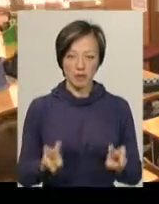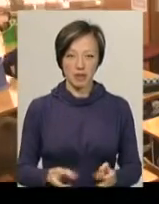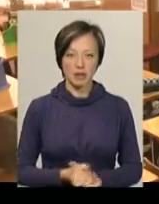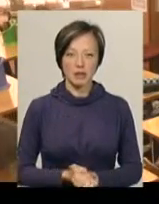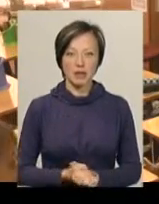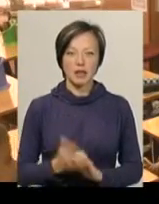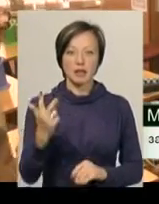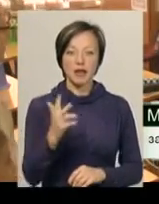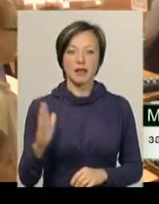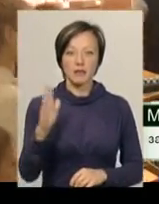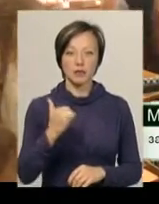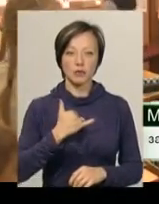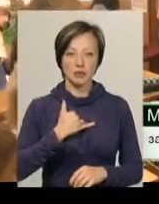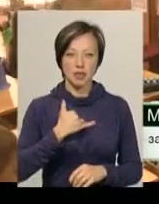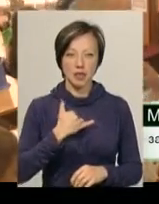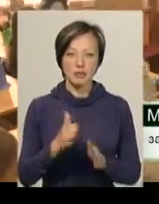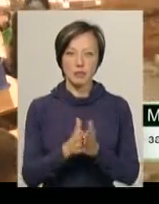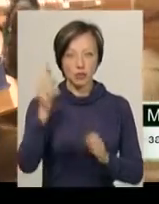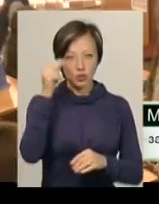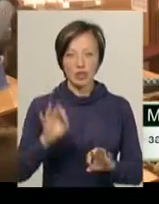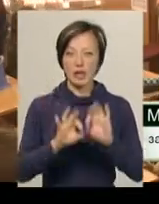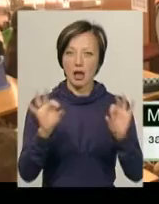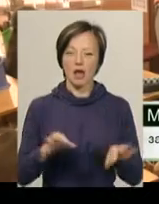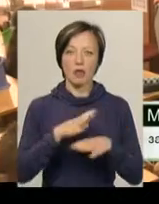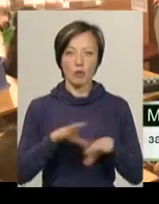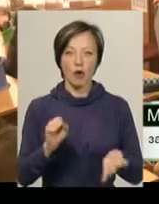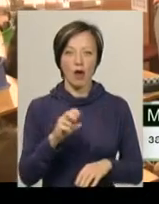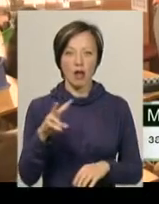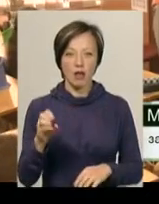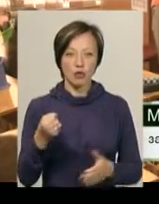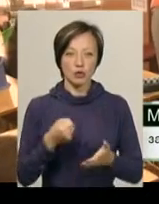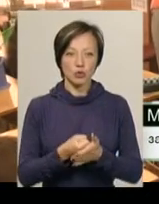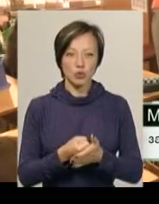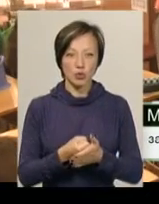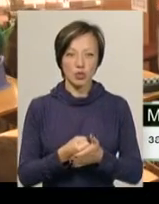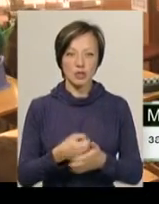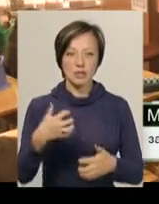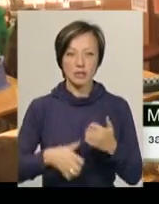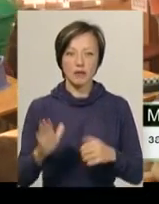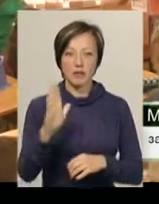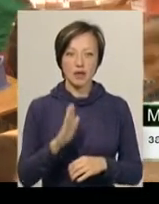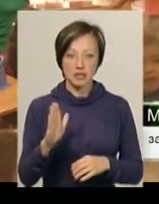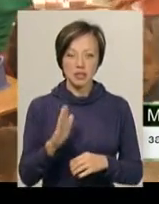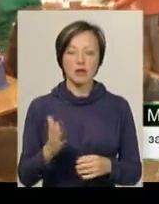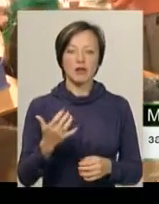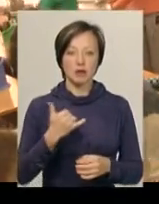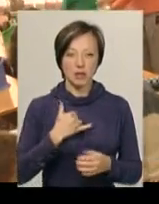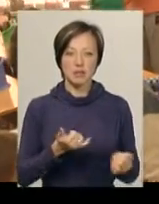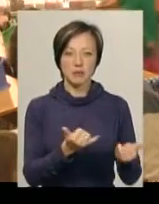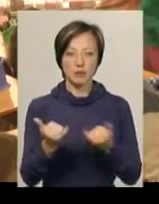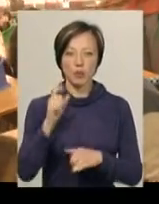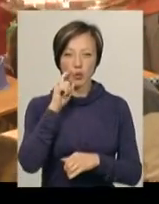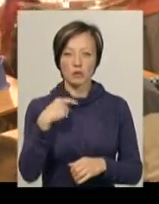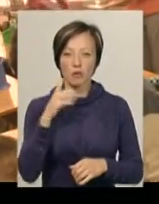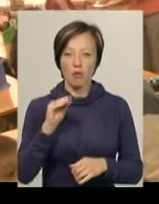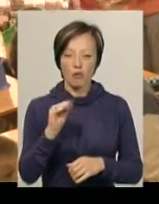На 3 вересня в нас підручників ніяких не було, але до середини вересня нас забезпечили українською